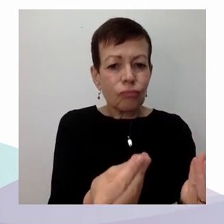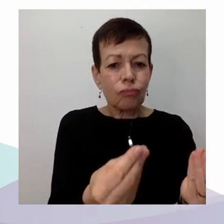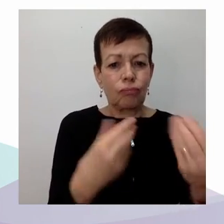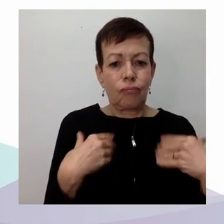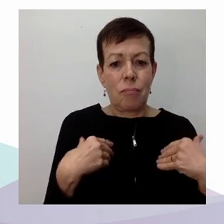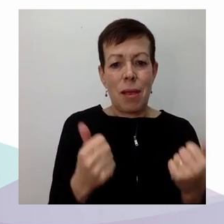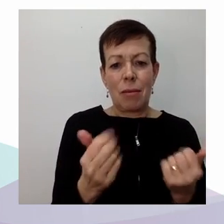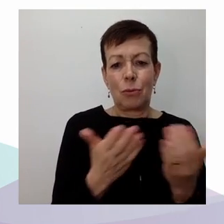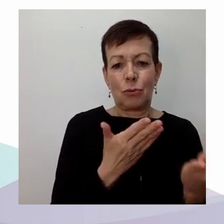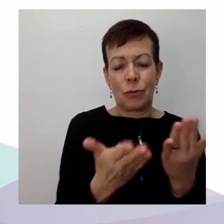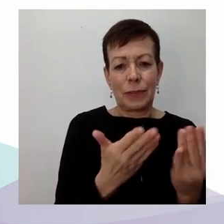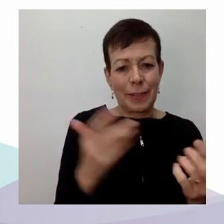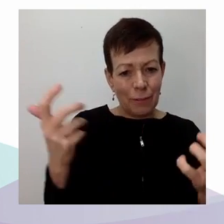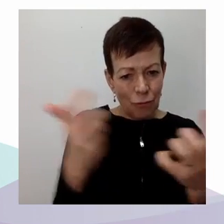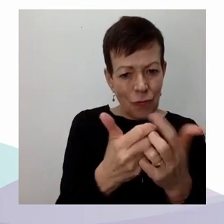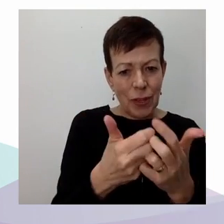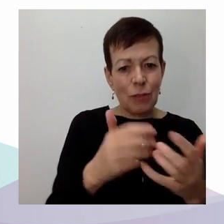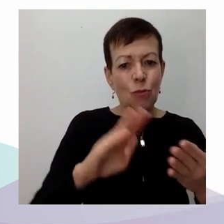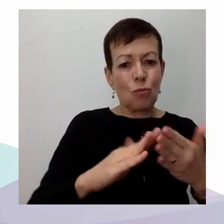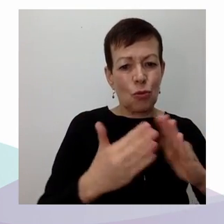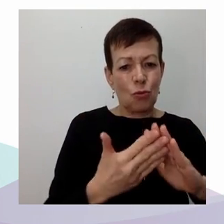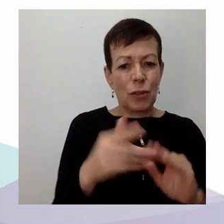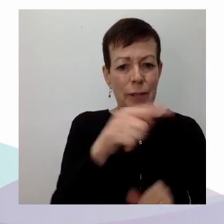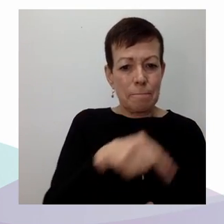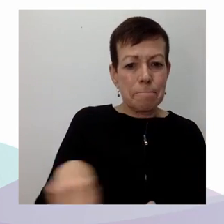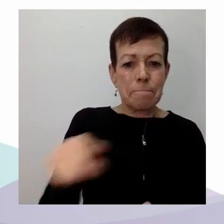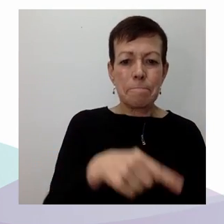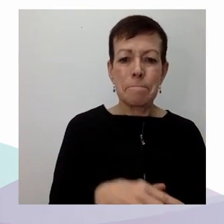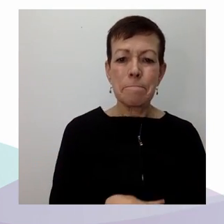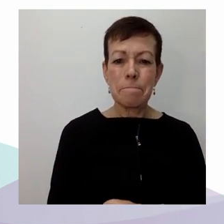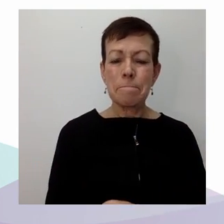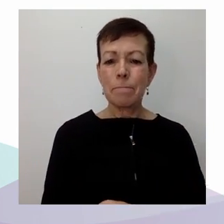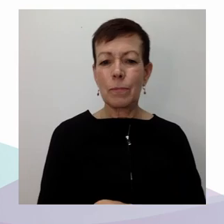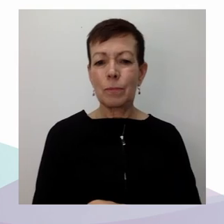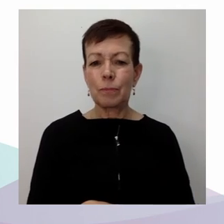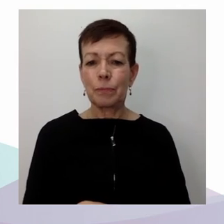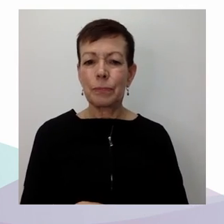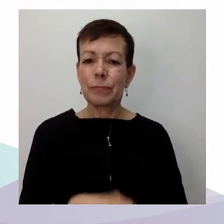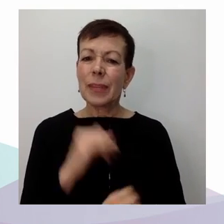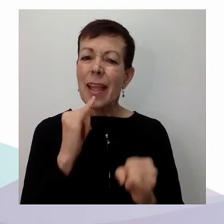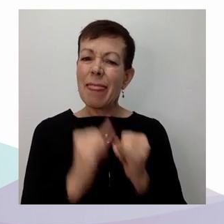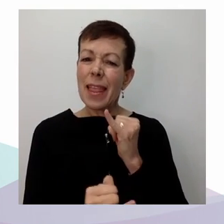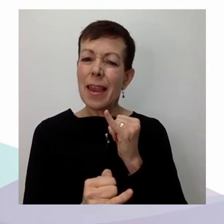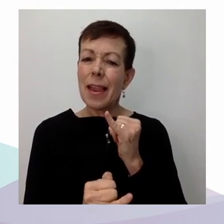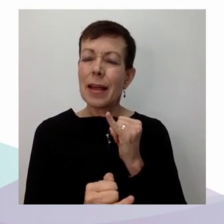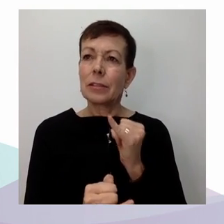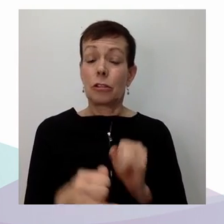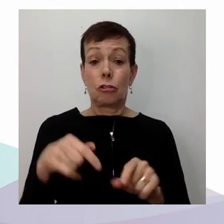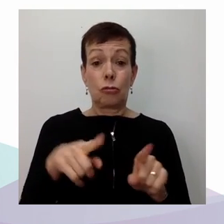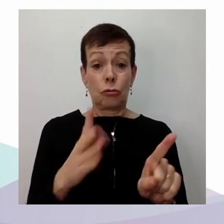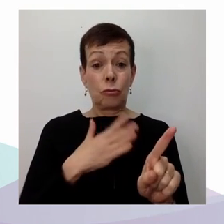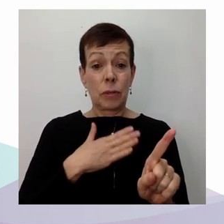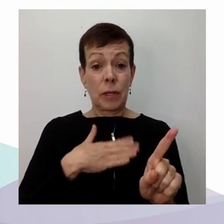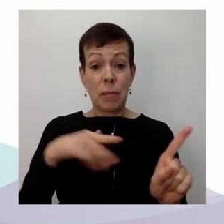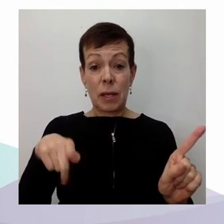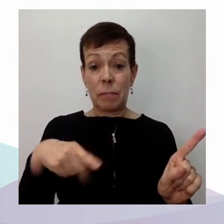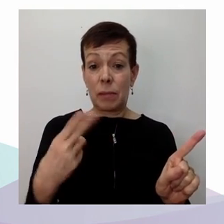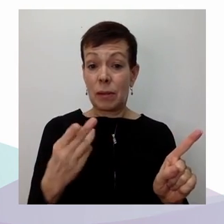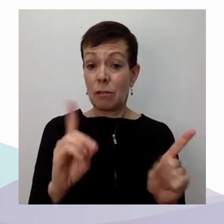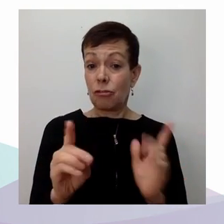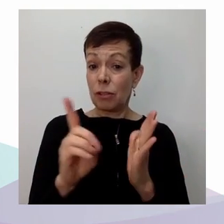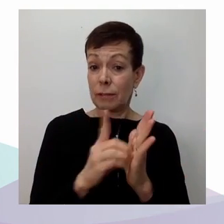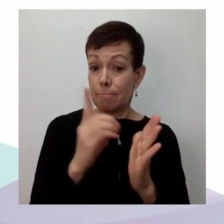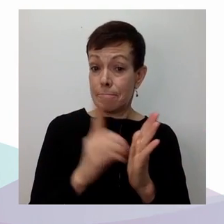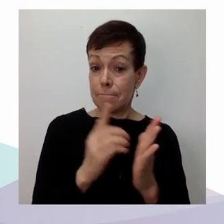petit commentaire, c'est qu'autant, donc, à travers ma thèse, par exemple, je me suis intéressée à la manière dont les organismes communautaires